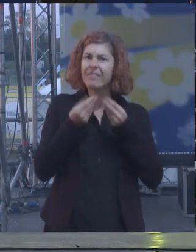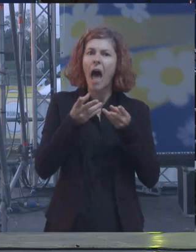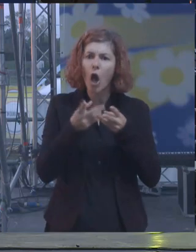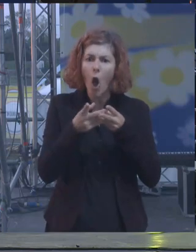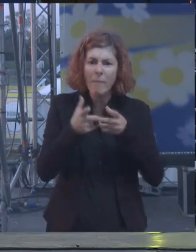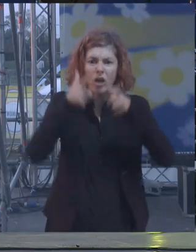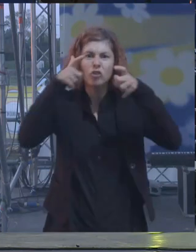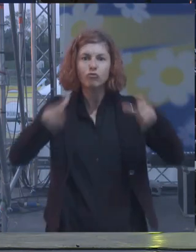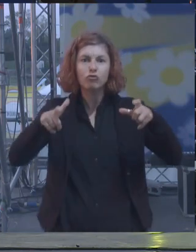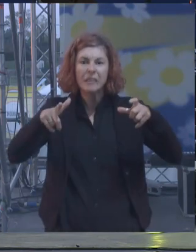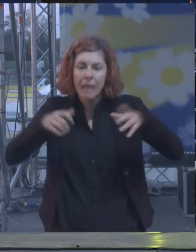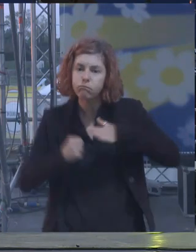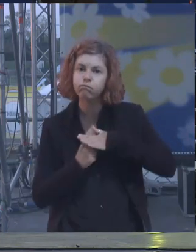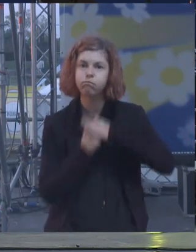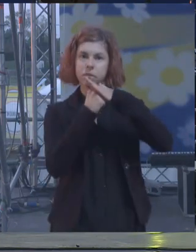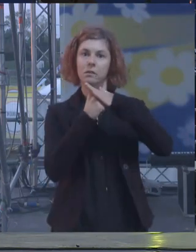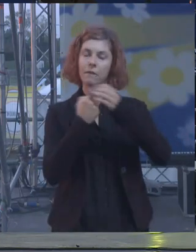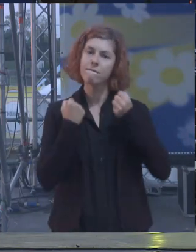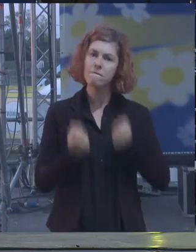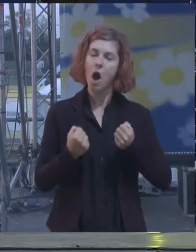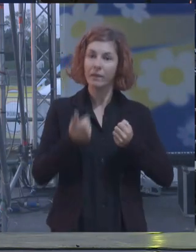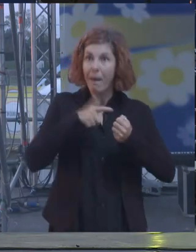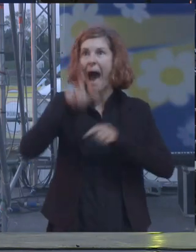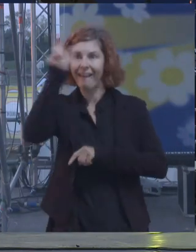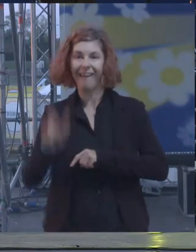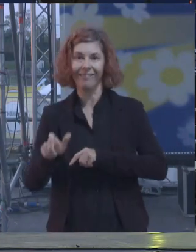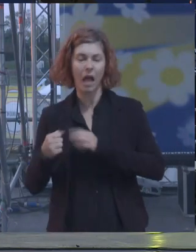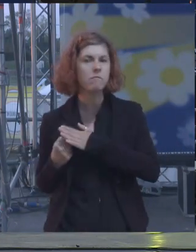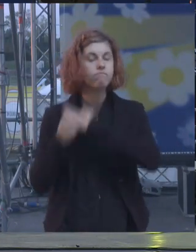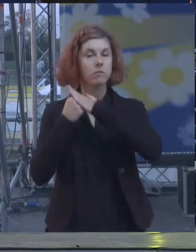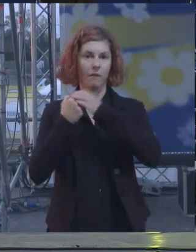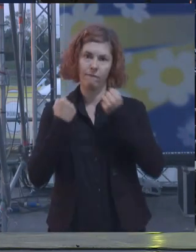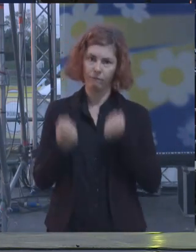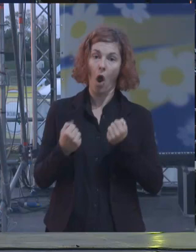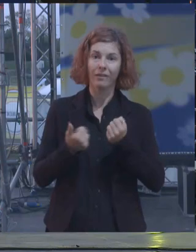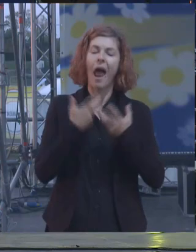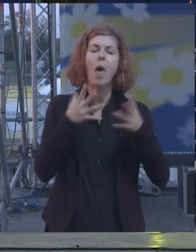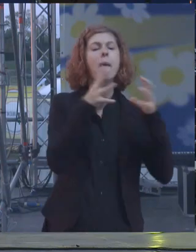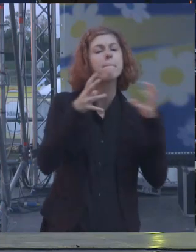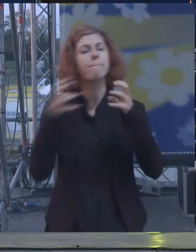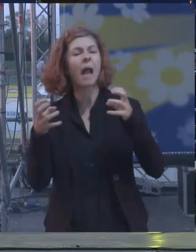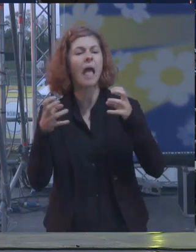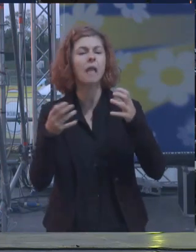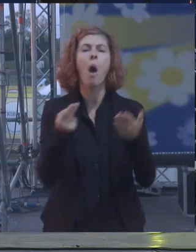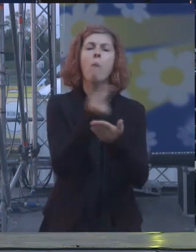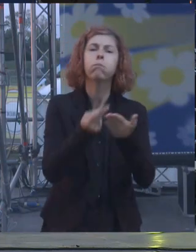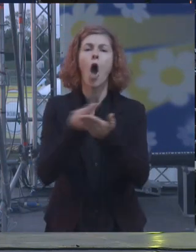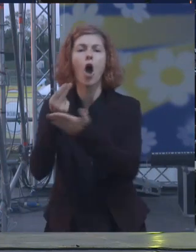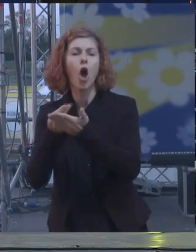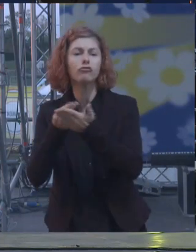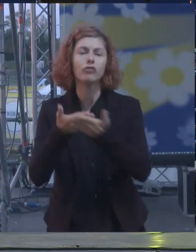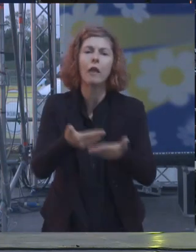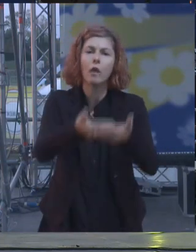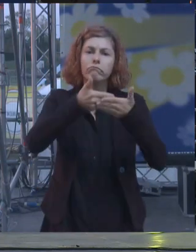'ossatura anche del nostro paese quindi abbiamo deciso di premiare le imprese che ci presentano progetti innovativi con dei contributi